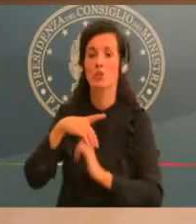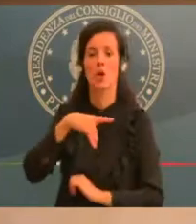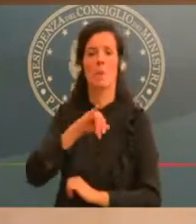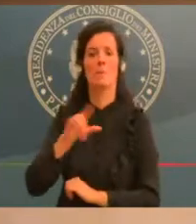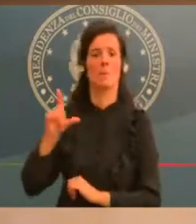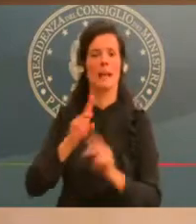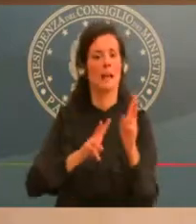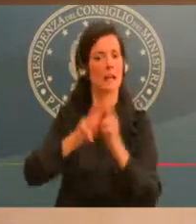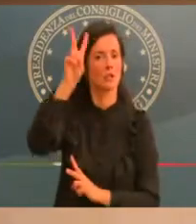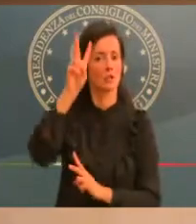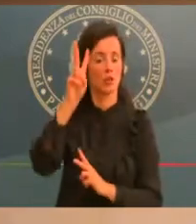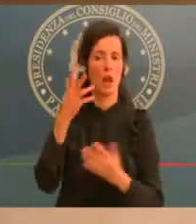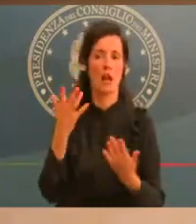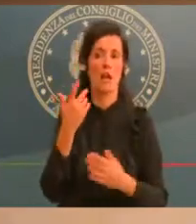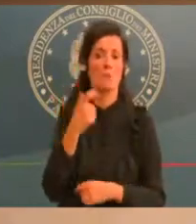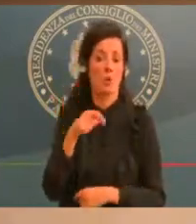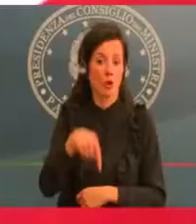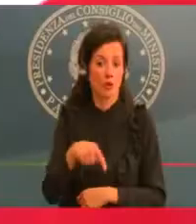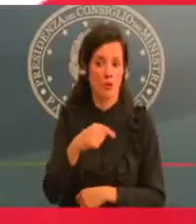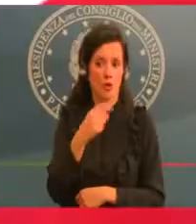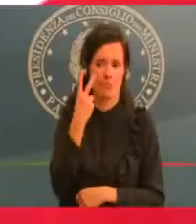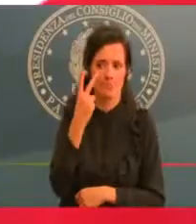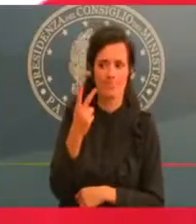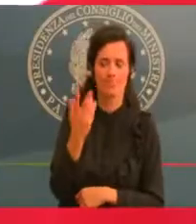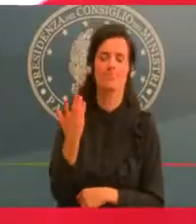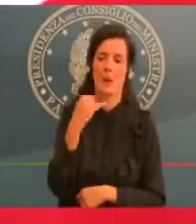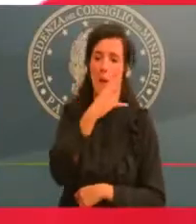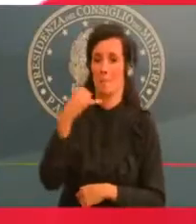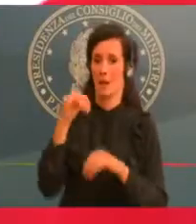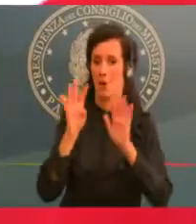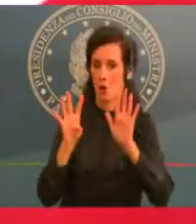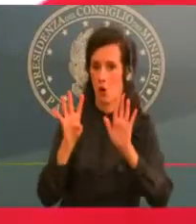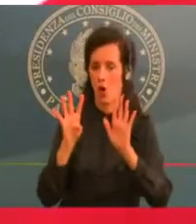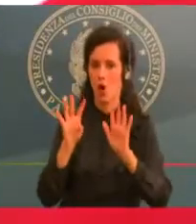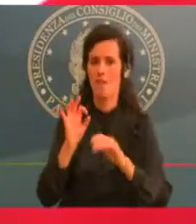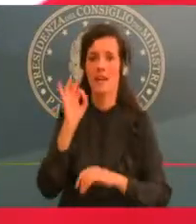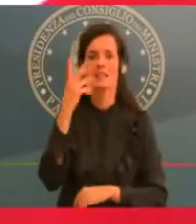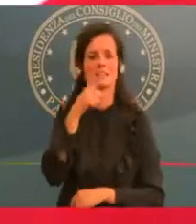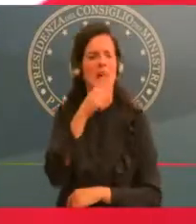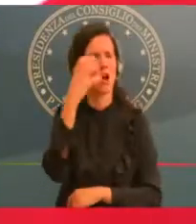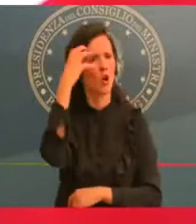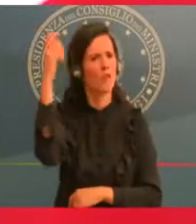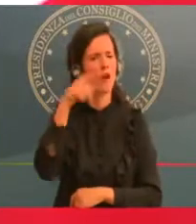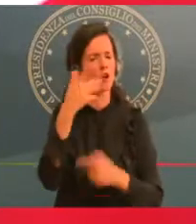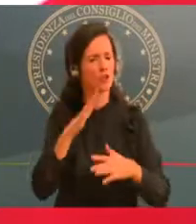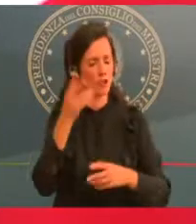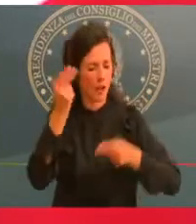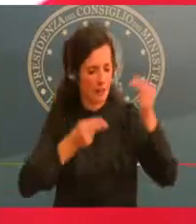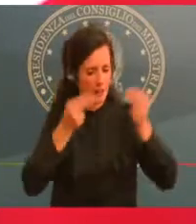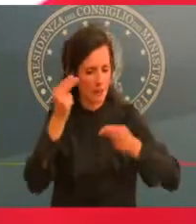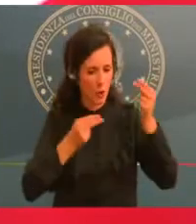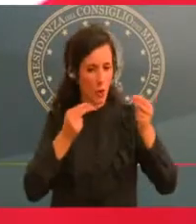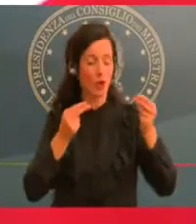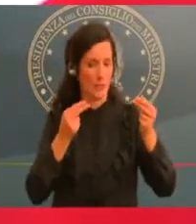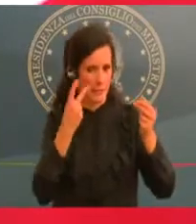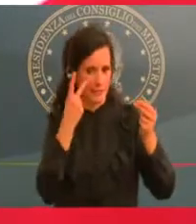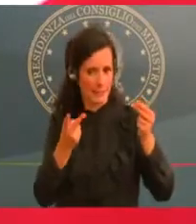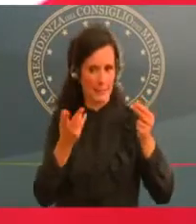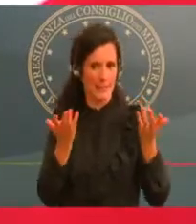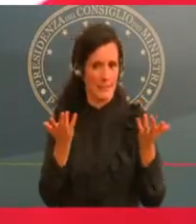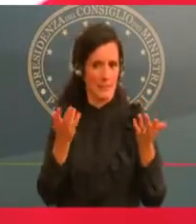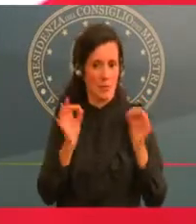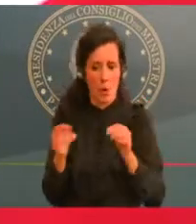siamo in era di manovra. Grazie. Grazie. Anche lei tante domande. Allora, per quanto riguarda l